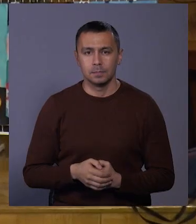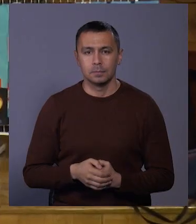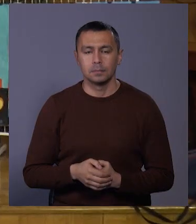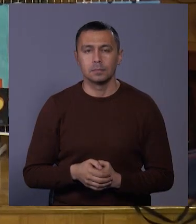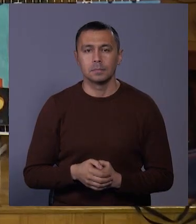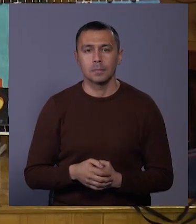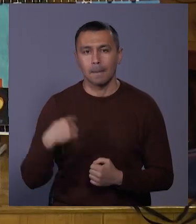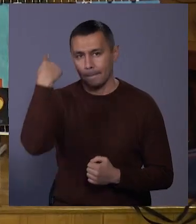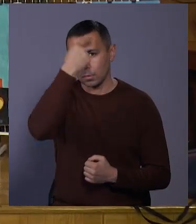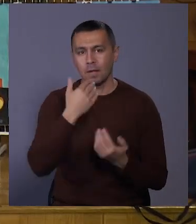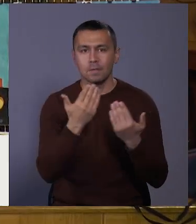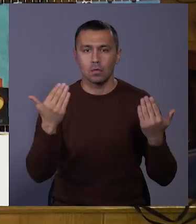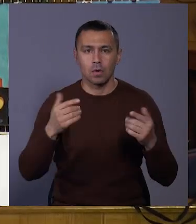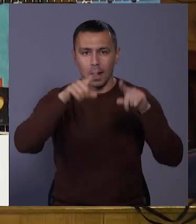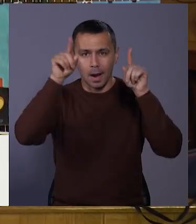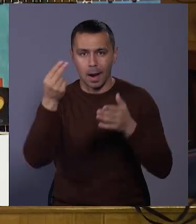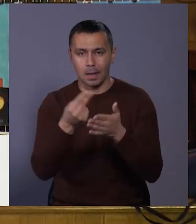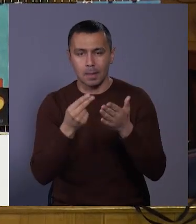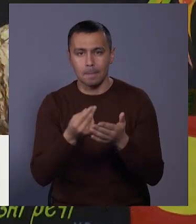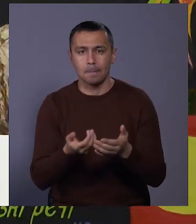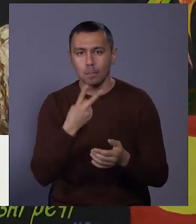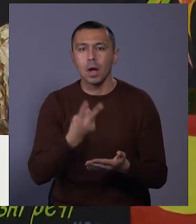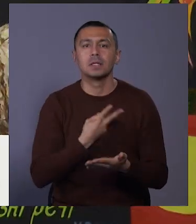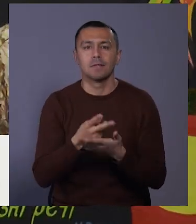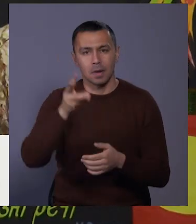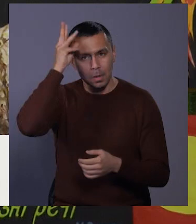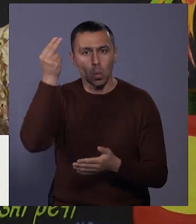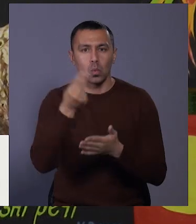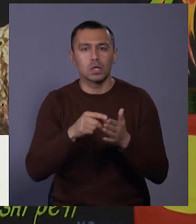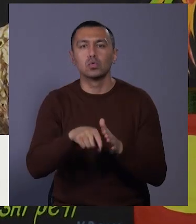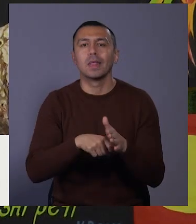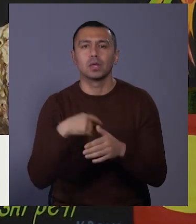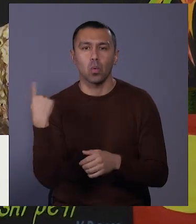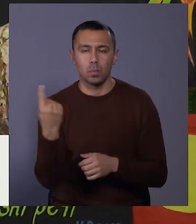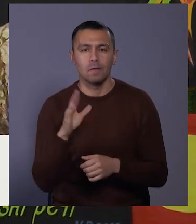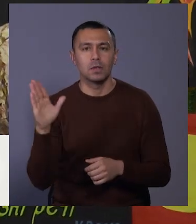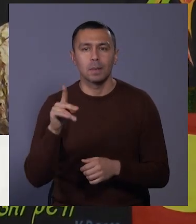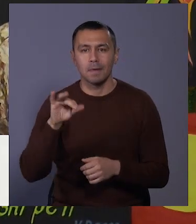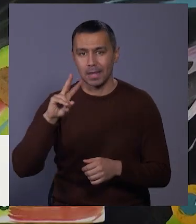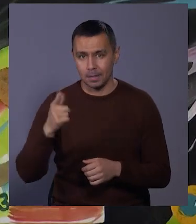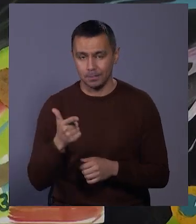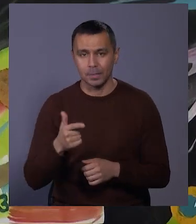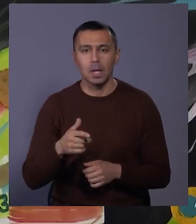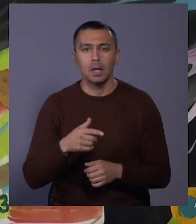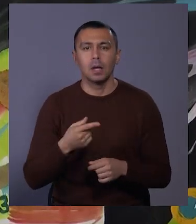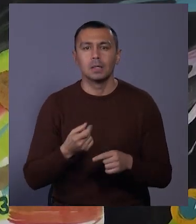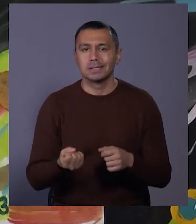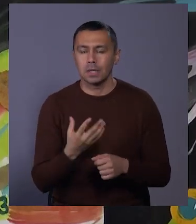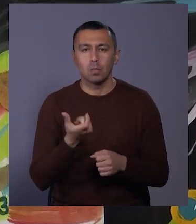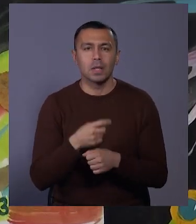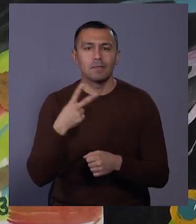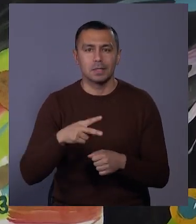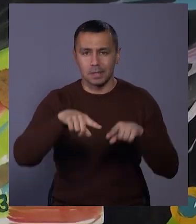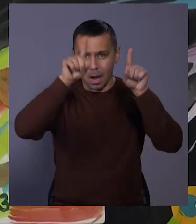Персональну виставку картин презентував у Хмельницькому художник із Донецької області Володимир Півень. Серію із понад 20